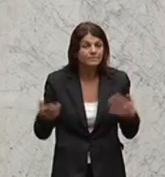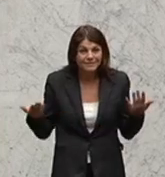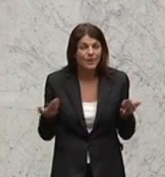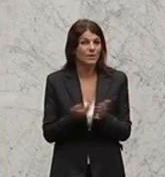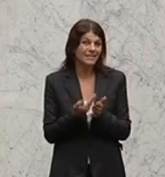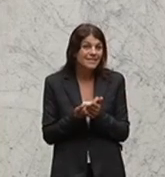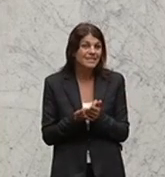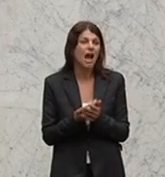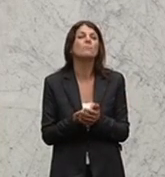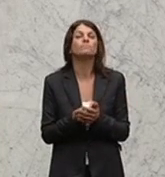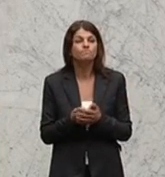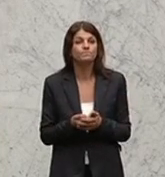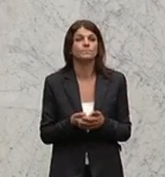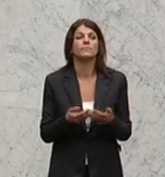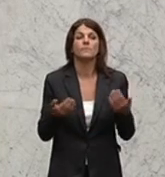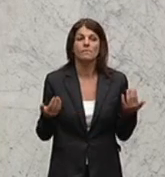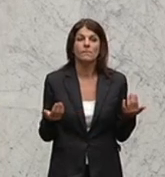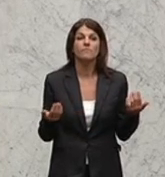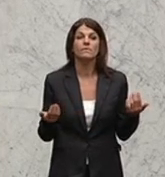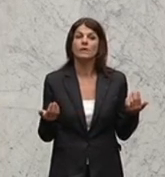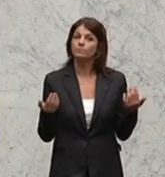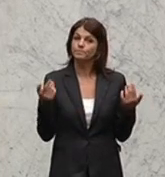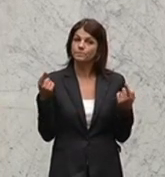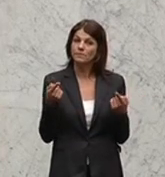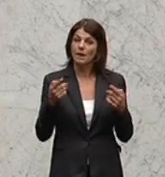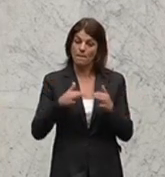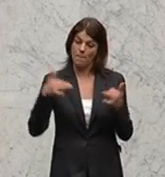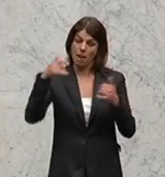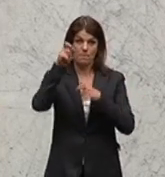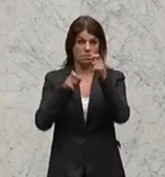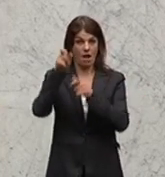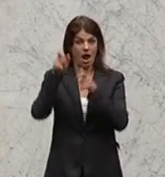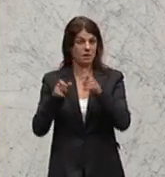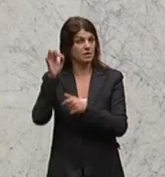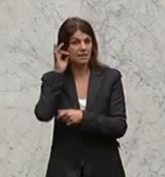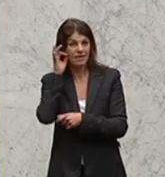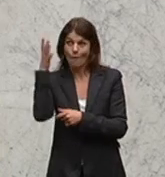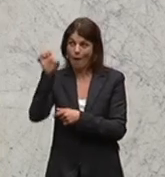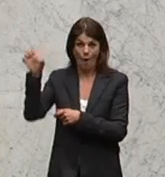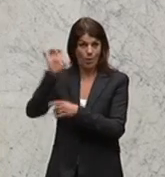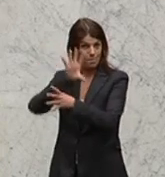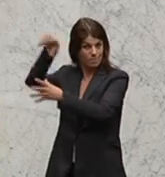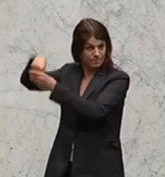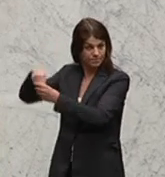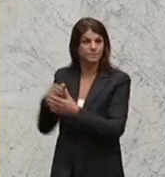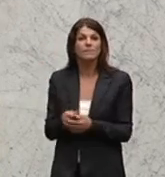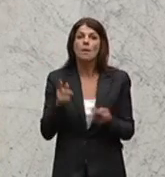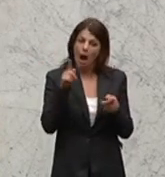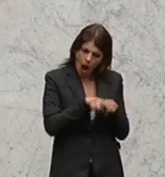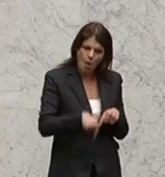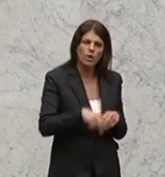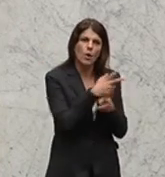Und hier können sich aber auch die Parlamentarierinnen auf europäischer und auf